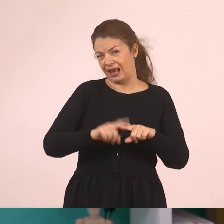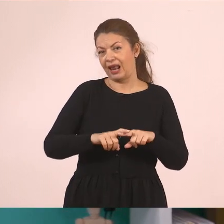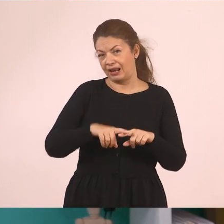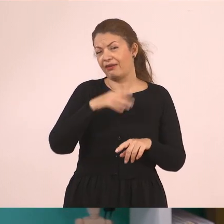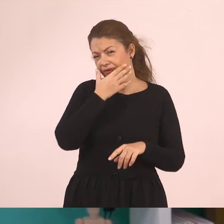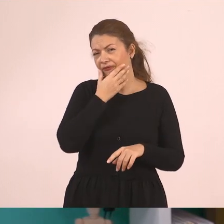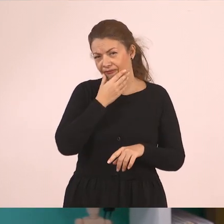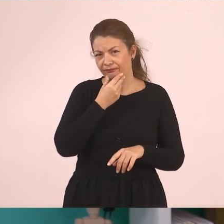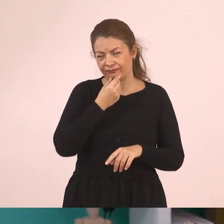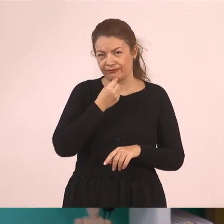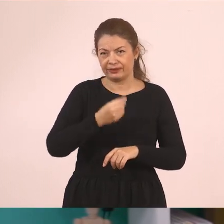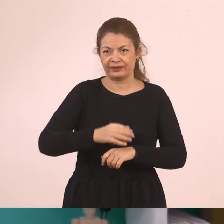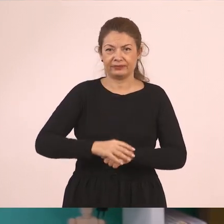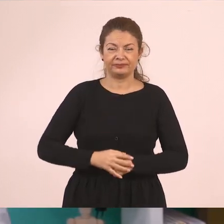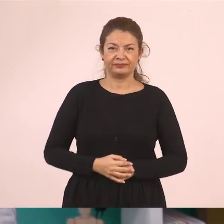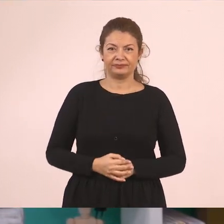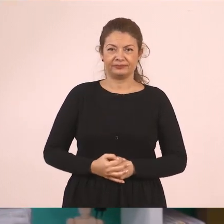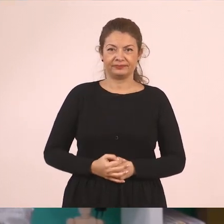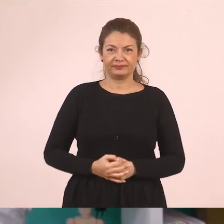επιδείξει πολλά από αυτά. Λοιπόν,